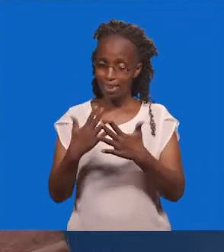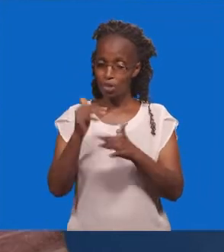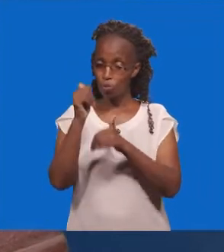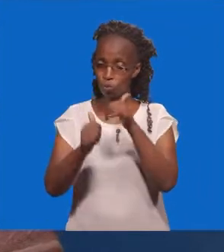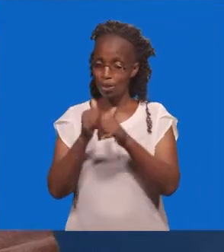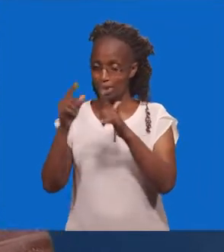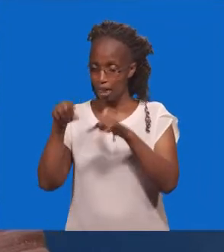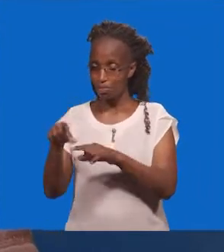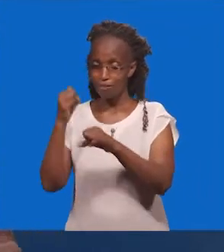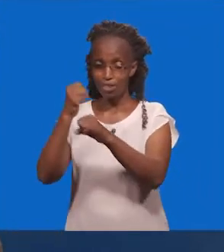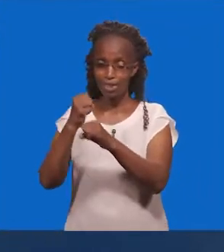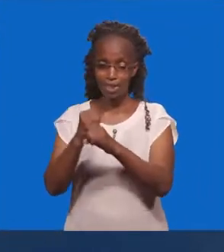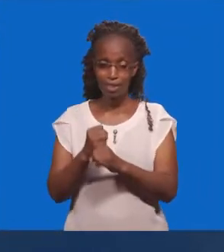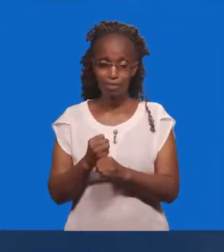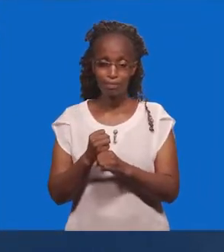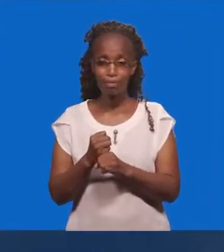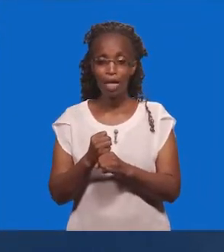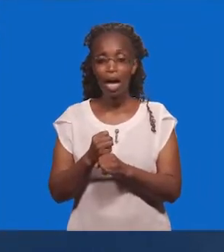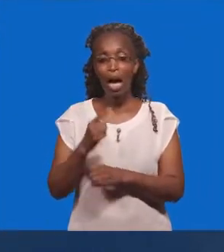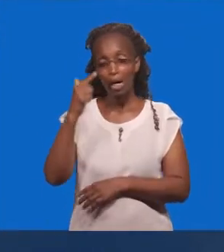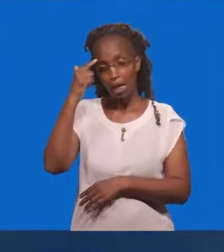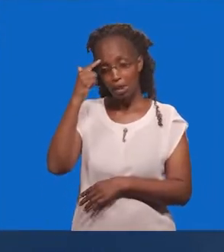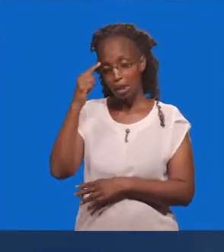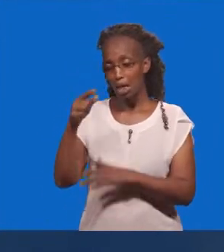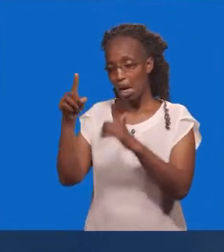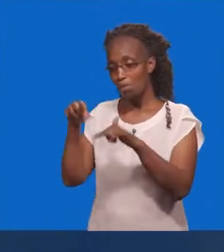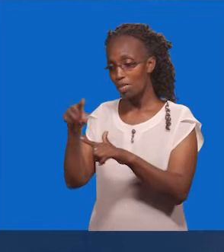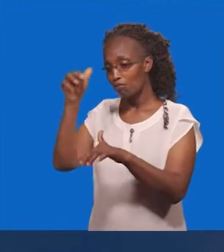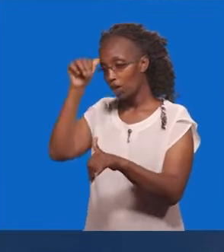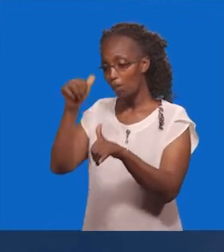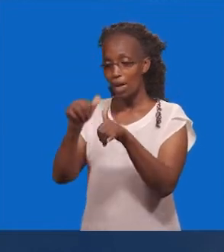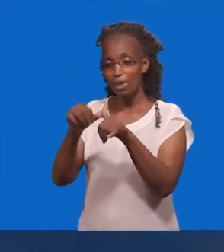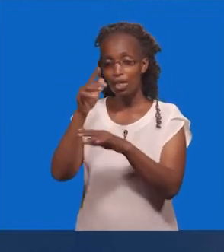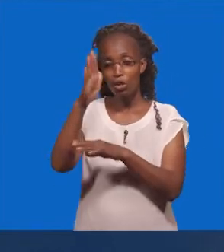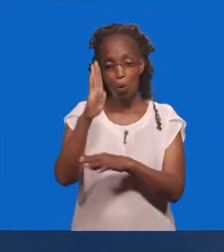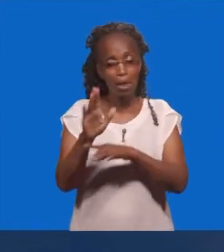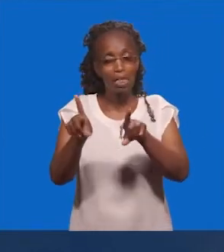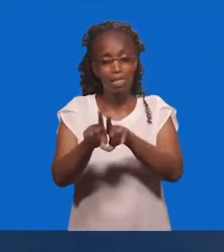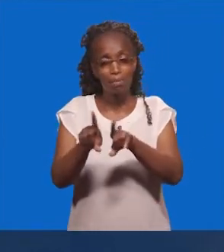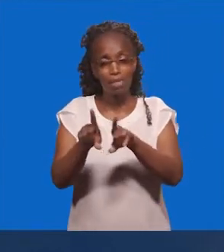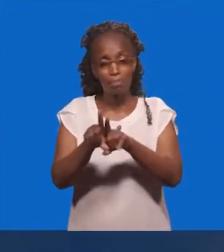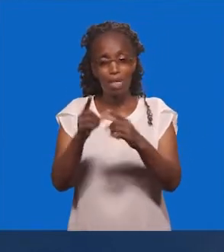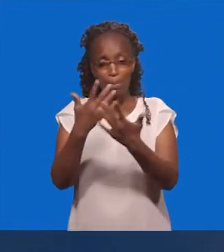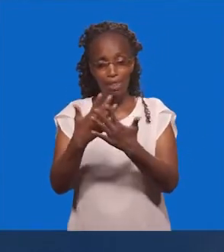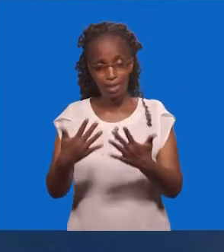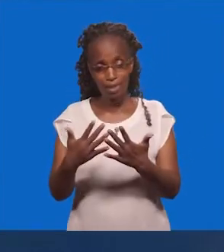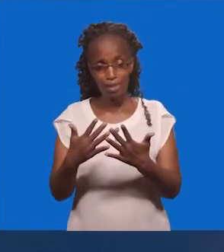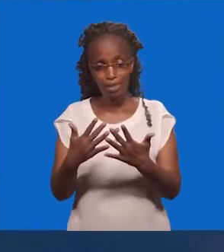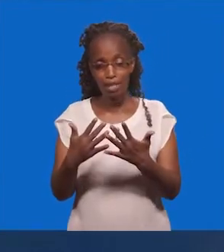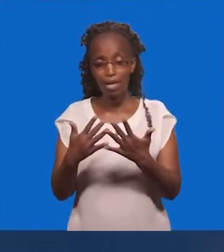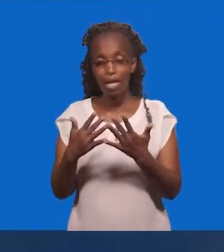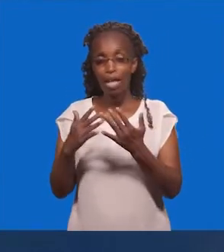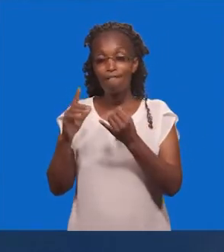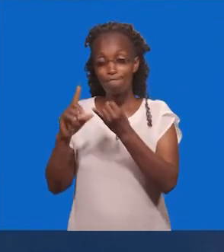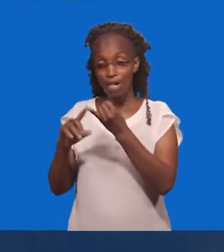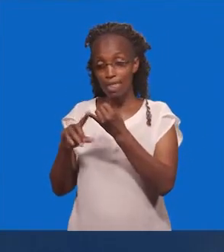Kufanya Na Namini Ya kwamba Ndiyo Hata Halikuwa Namkumbusha Mwenyezi Mungu Na Hayo Mambo